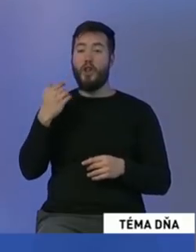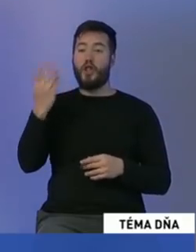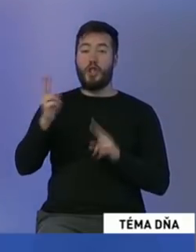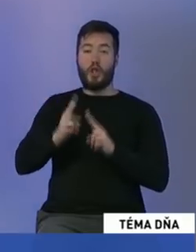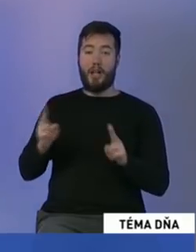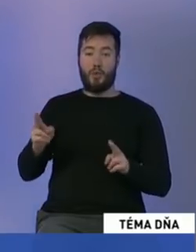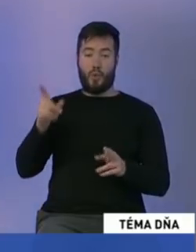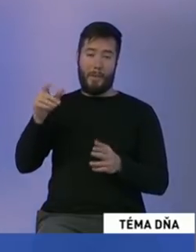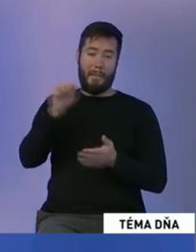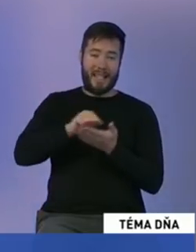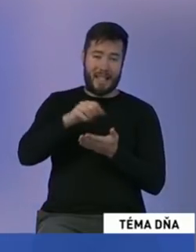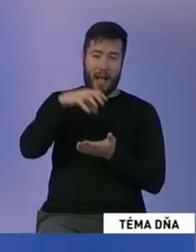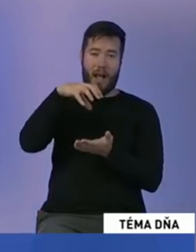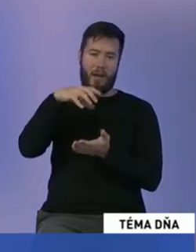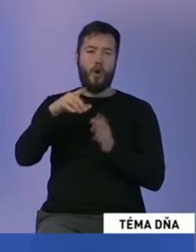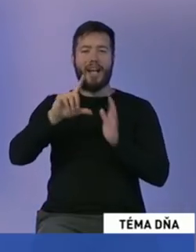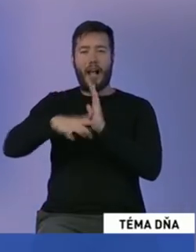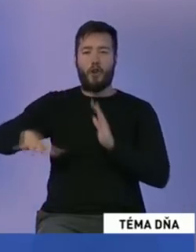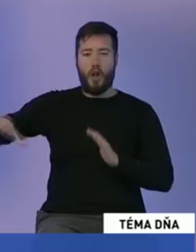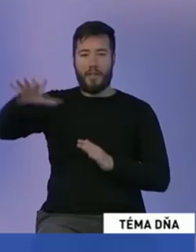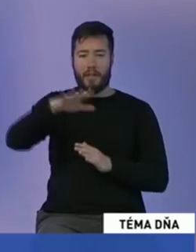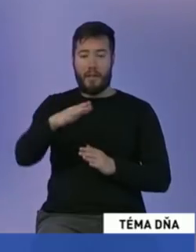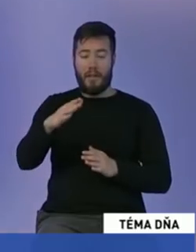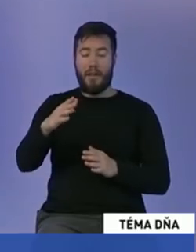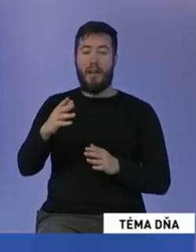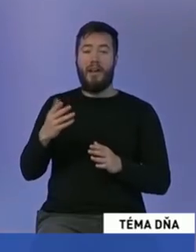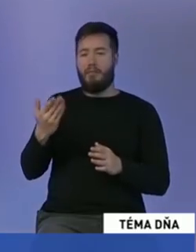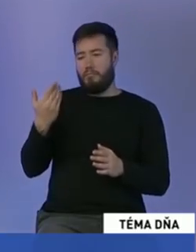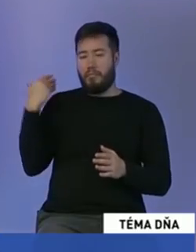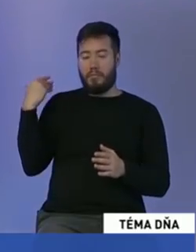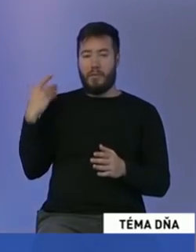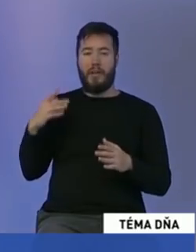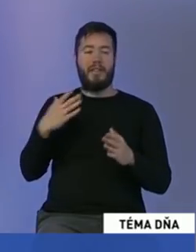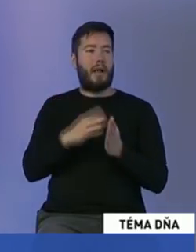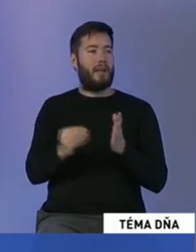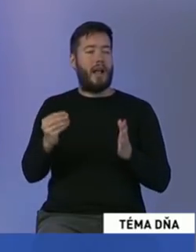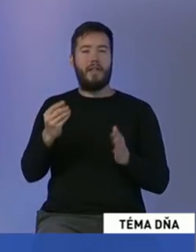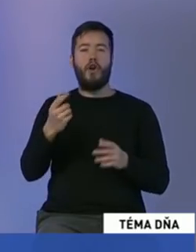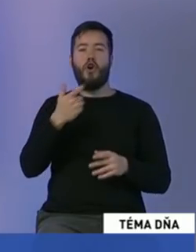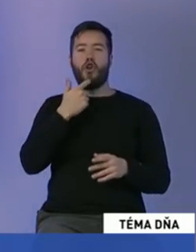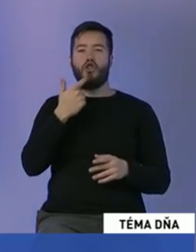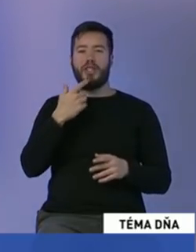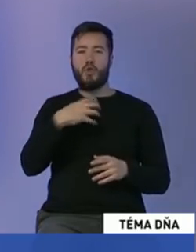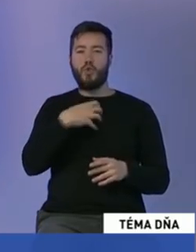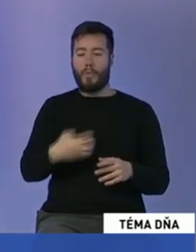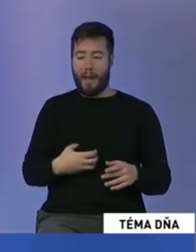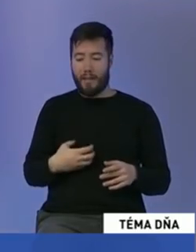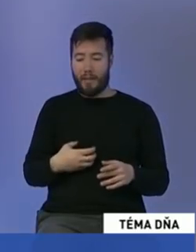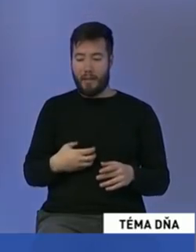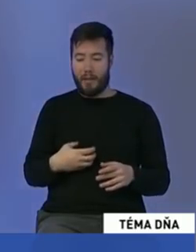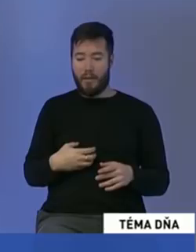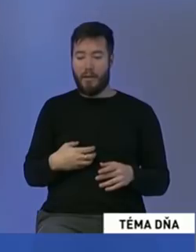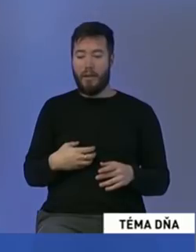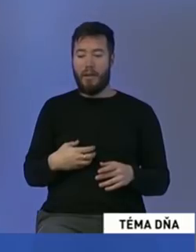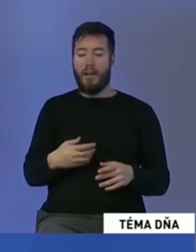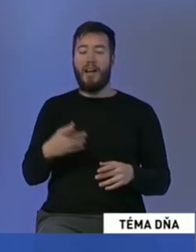alebo aj niekoľko rokov dozadu tu máme ľudí, ako je napríklad Košický Župan, ktorý išiel kupovať